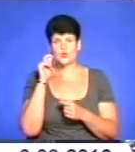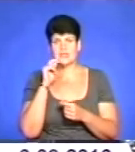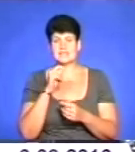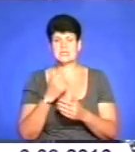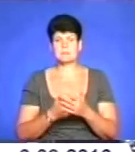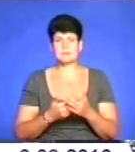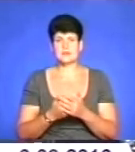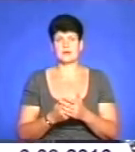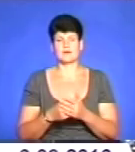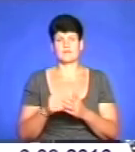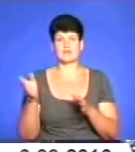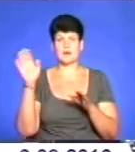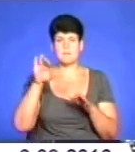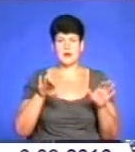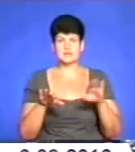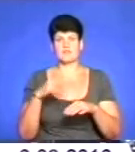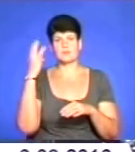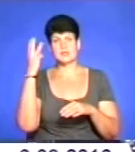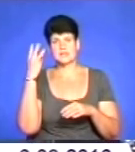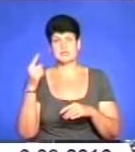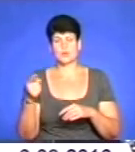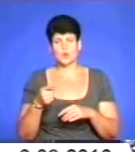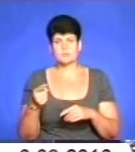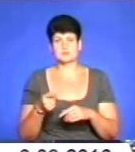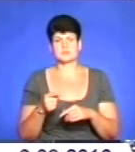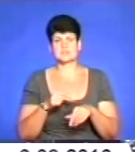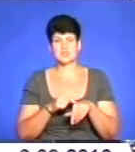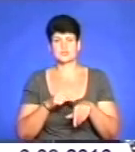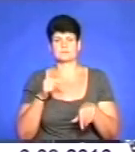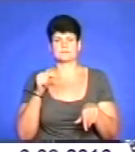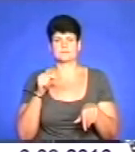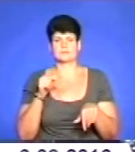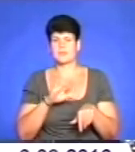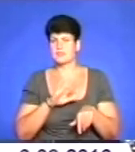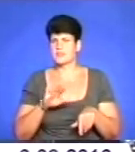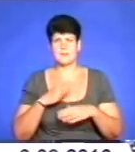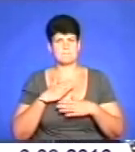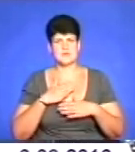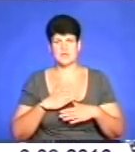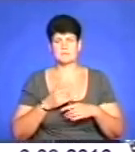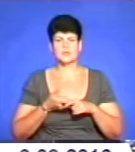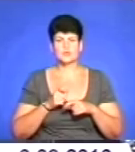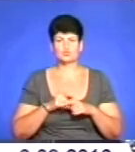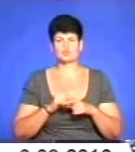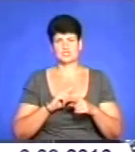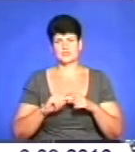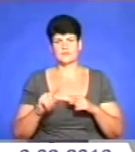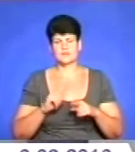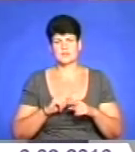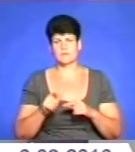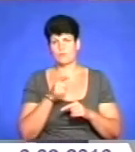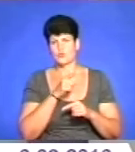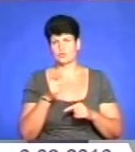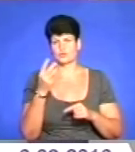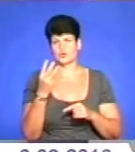Прикарпаття, Тернопільщини, Хмельниччини торкнулася з дуже неприємними, але дуже, на жаль, швидкими. Протягом